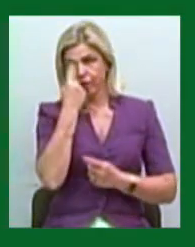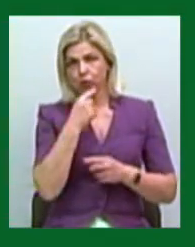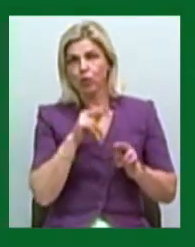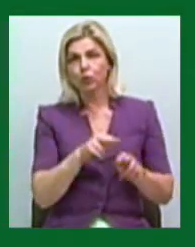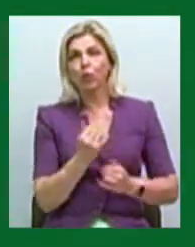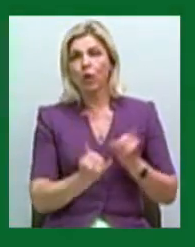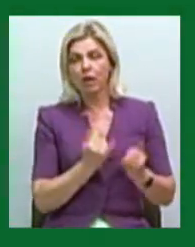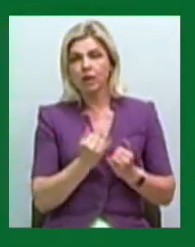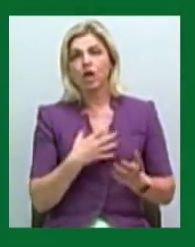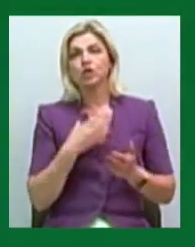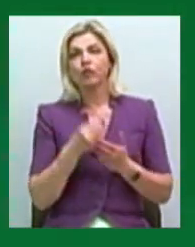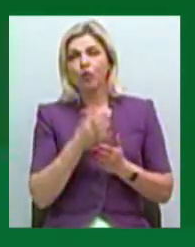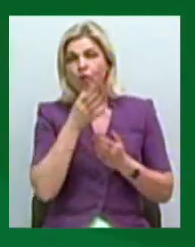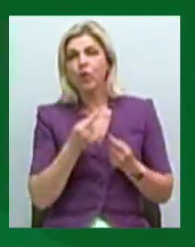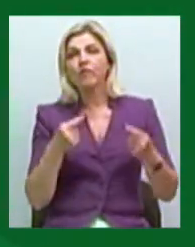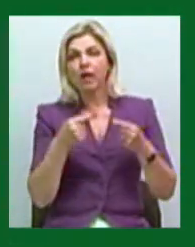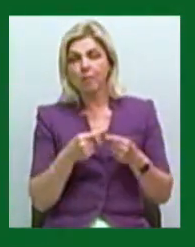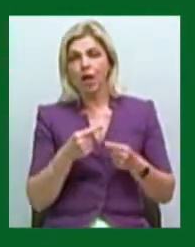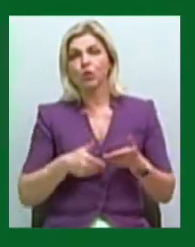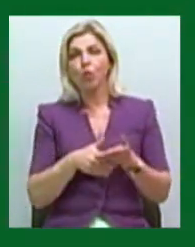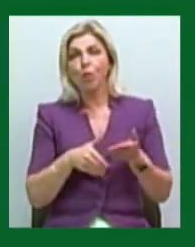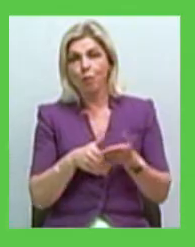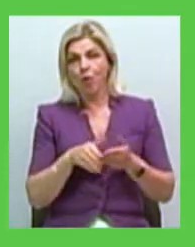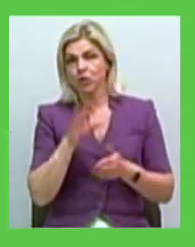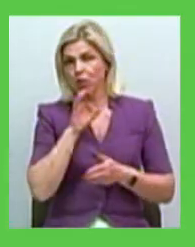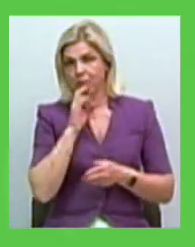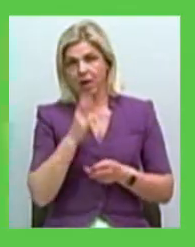Своєчасна ветеринарна допомога тваринам не надавалась.